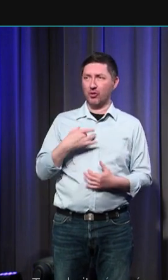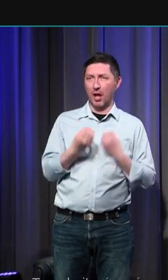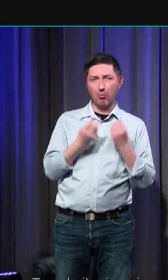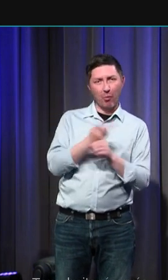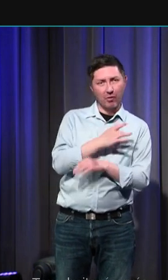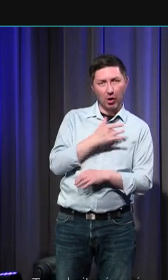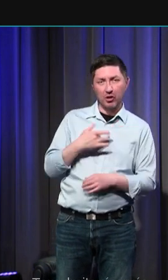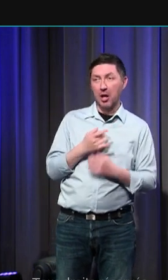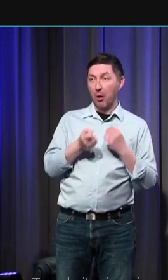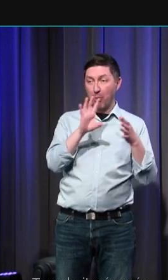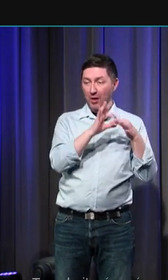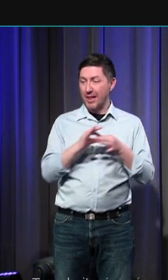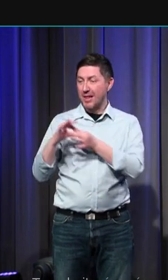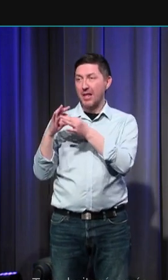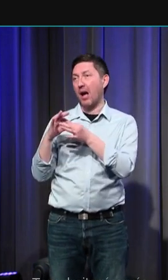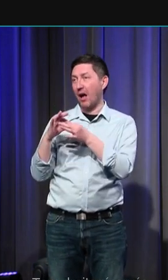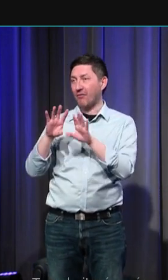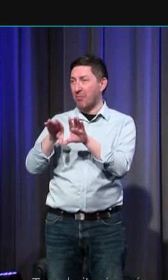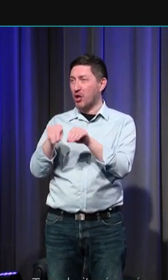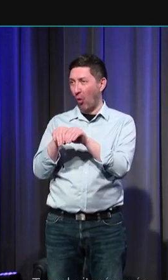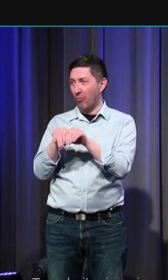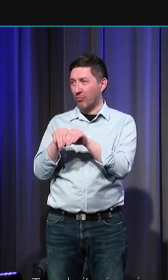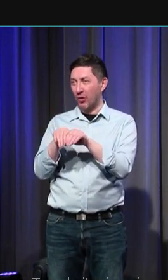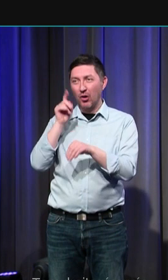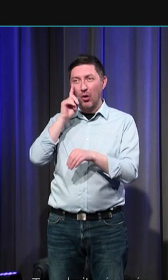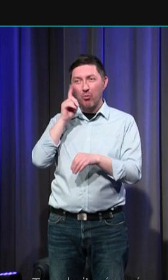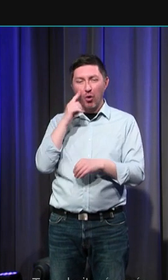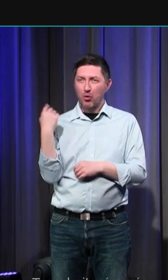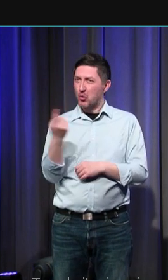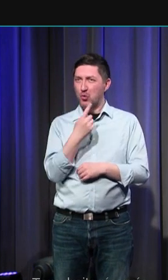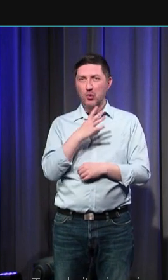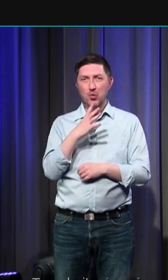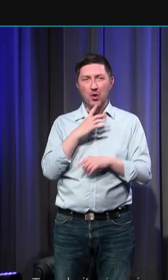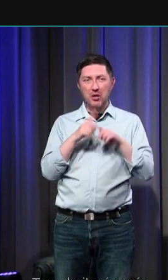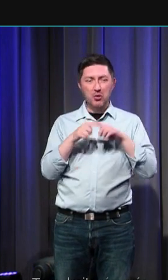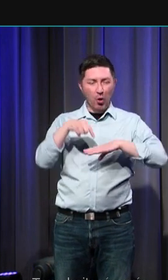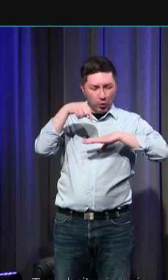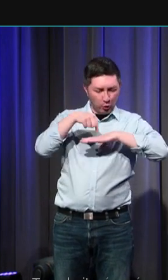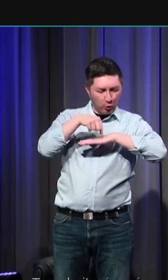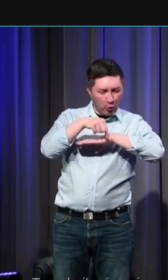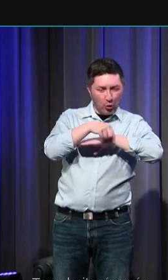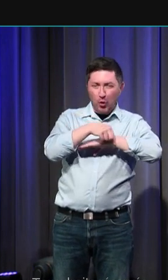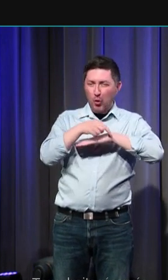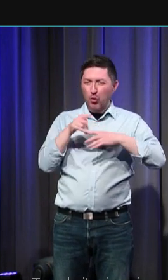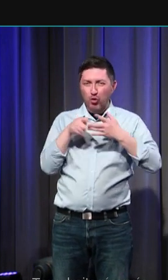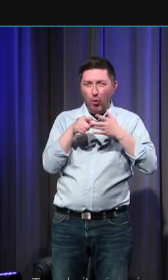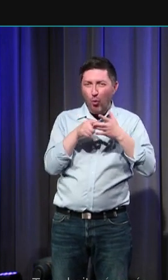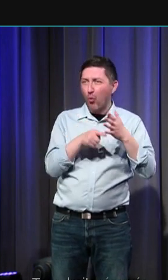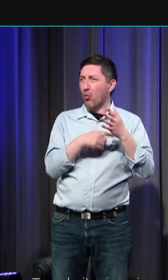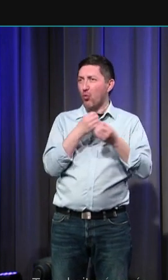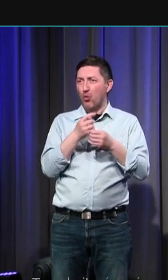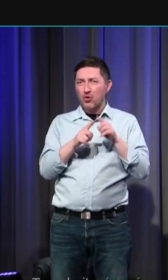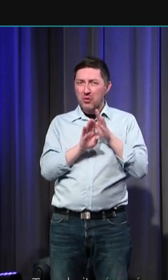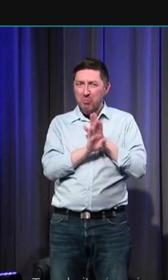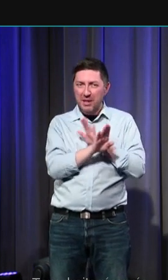de parenté on a tous sur notre squelette des petits trous des petits picots osseux qui ne sont pas traumatiques qui ne sont pas des pathologies